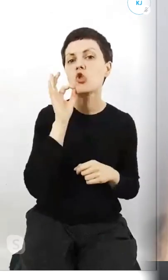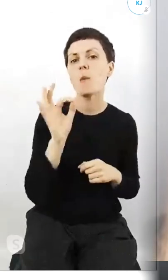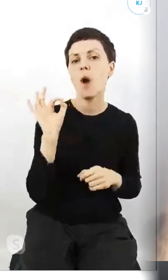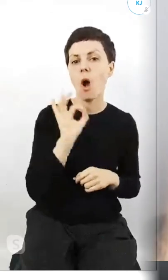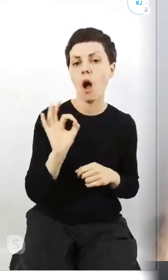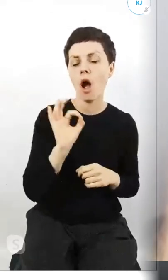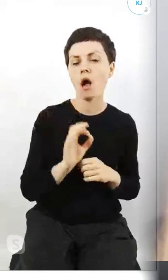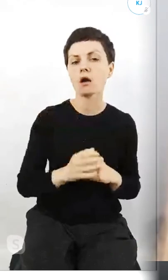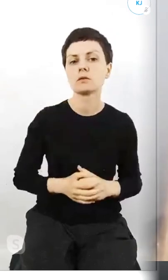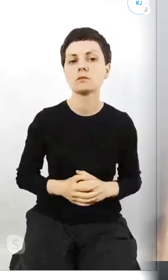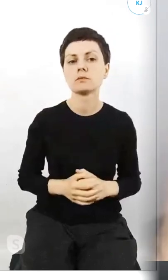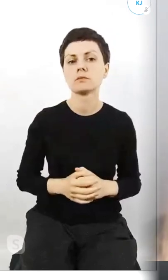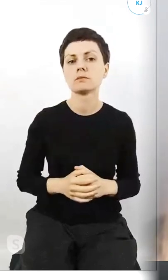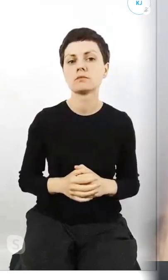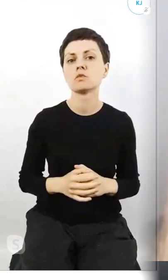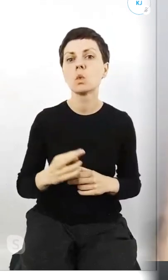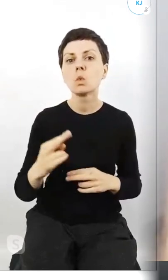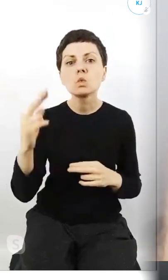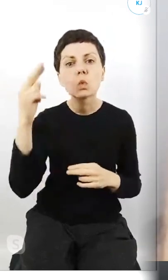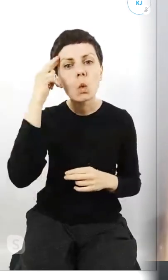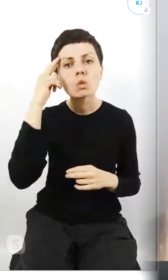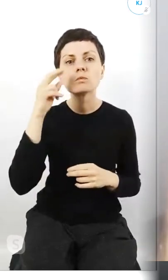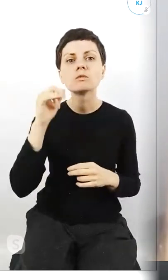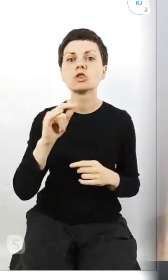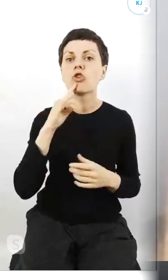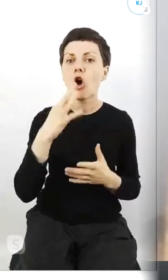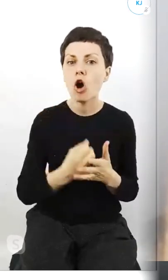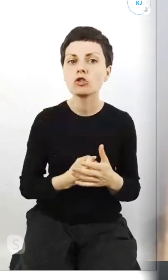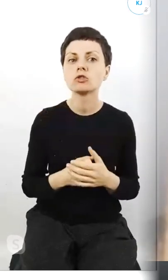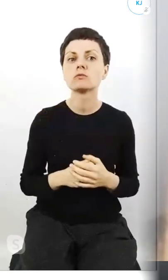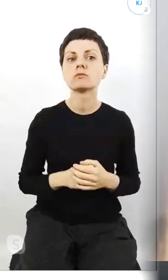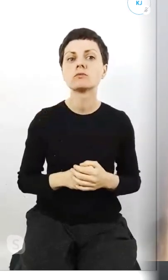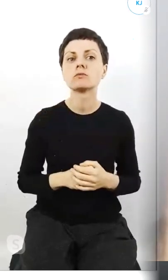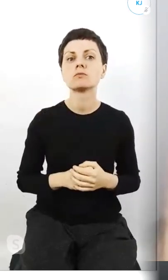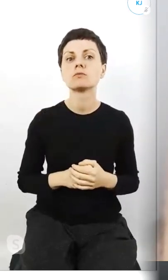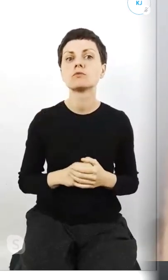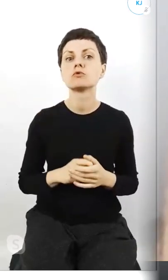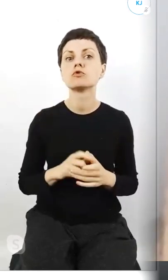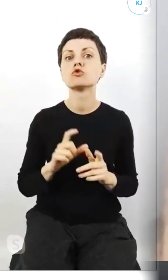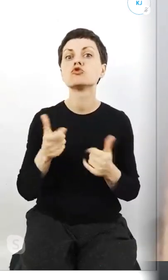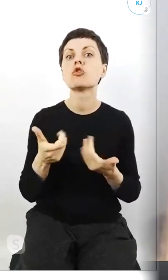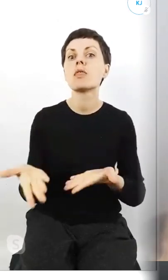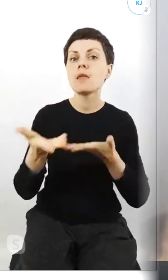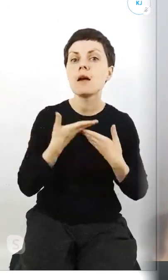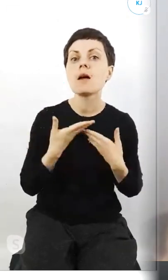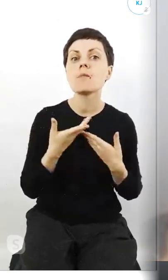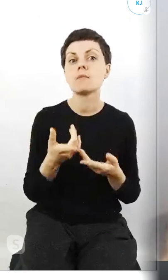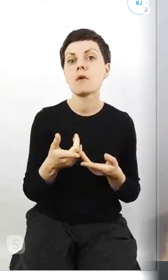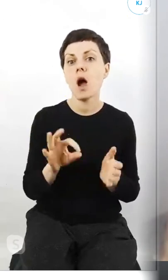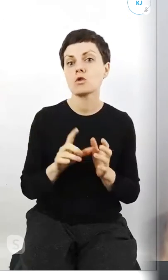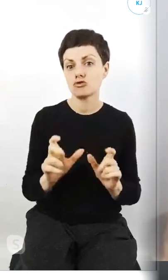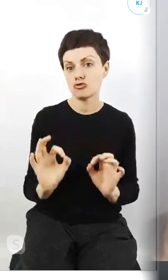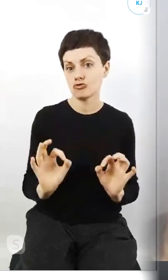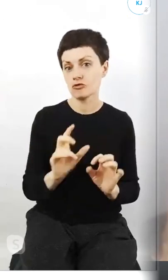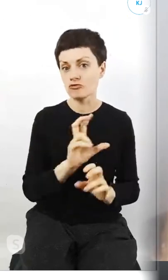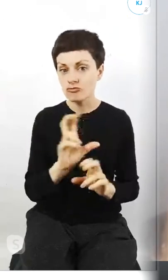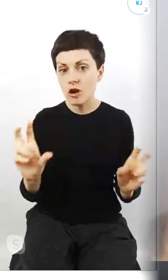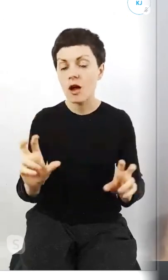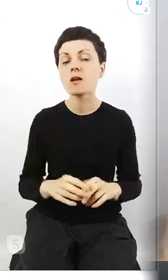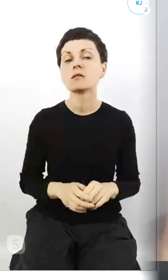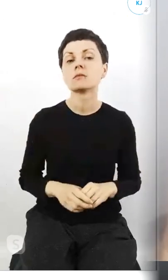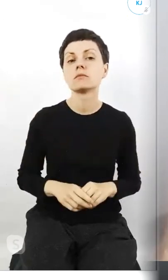zrozumieć i skorzystać z tego, co dają nam dzisiejsze czasy, no i właśnie